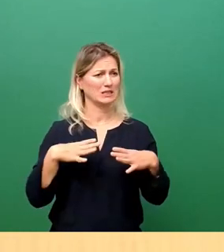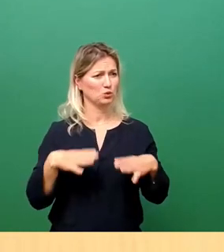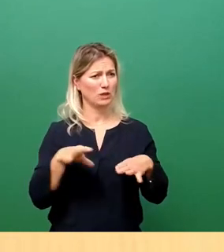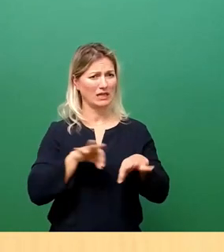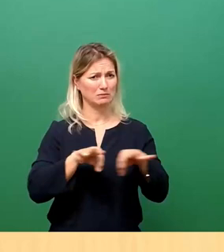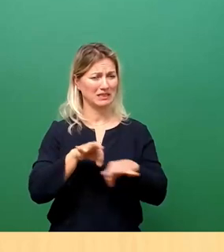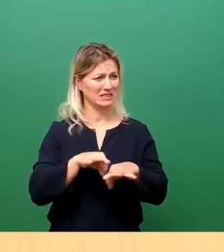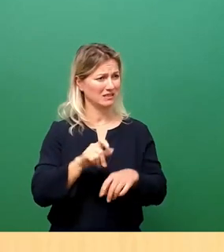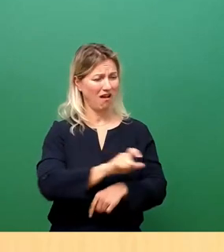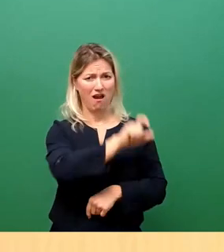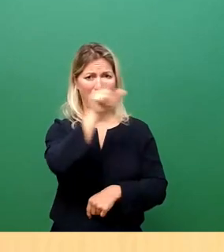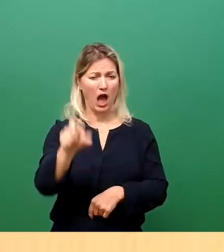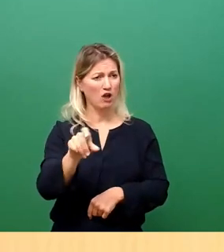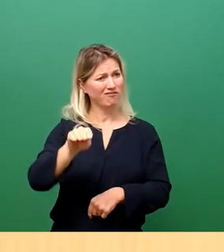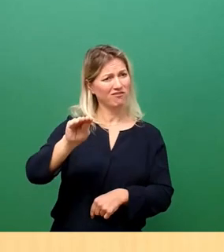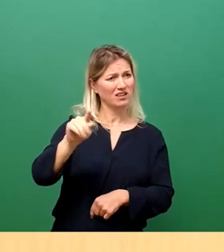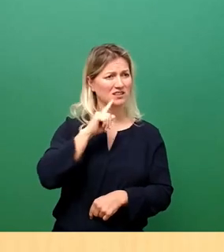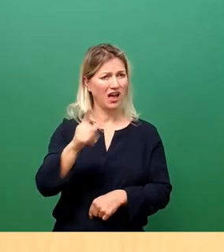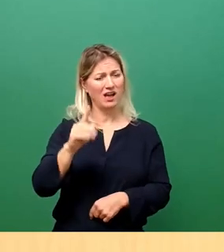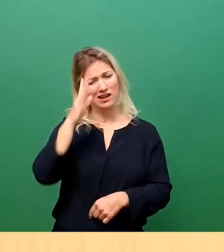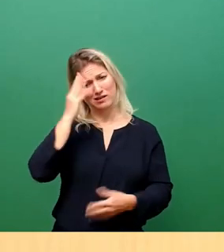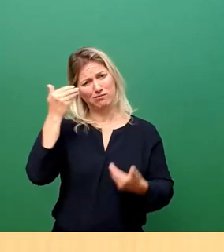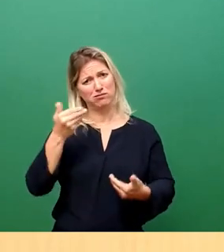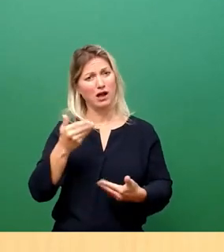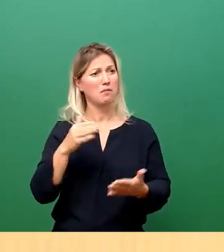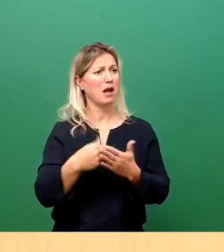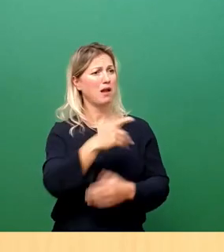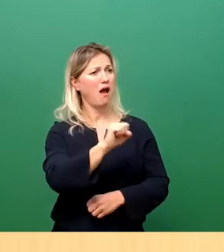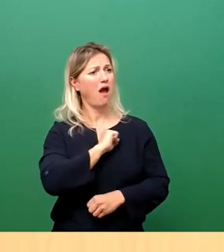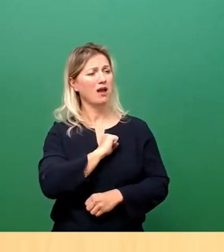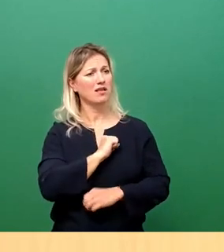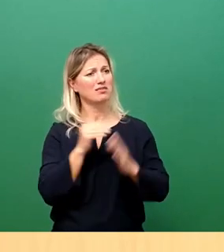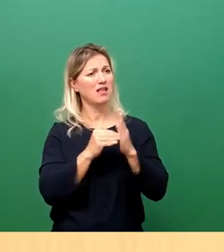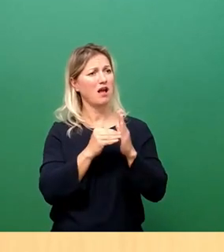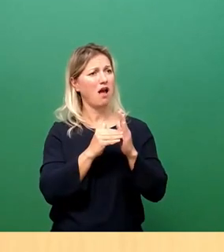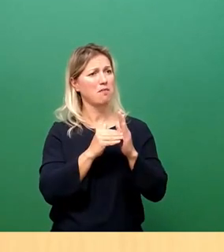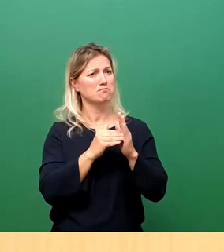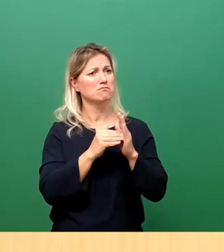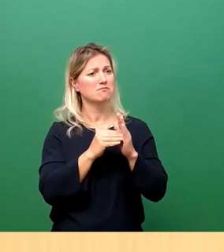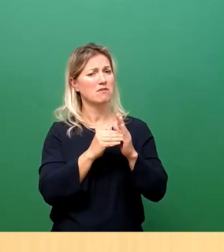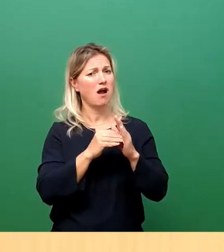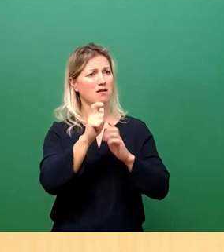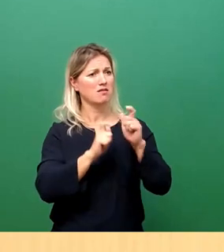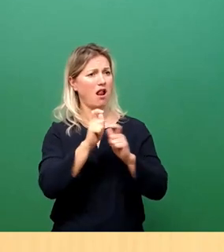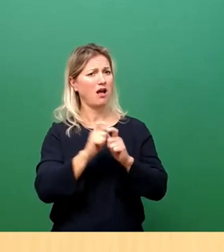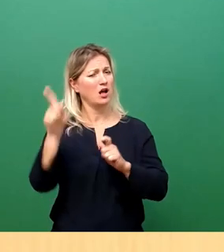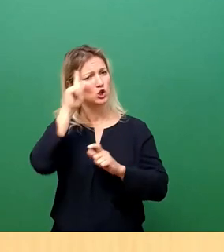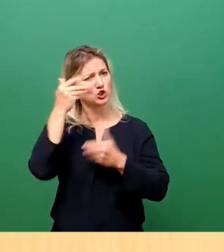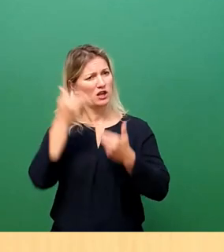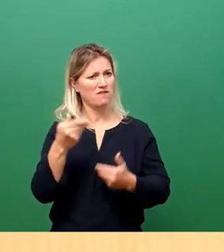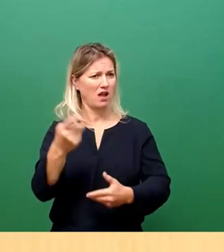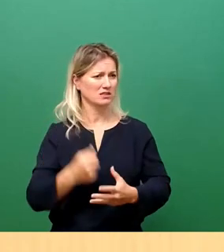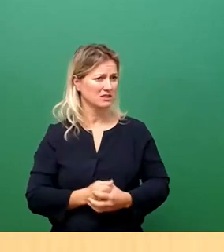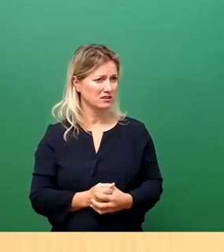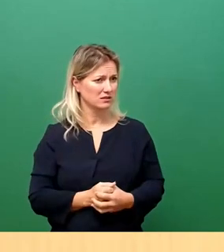des Schwachsinns auf Ihrem eigenen Telegram-Kanal bezichtigen, dann zeigt das im